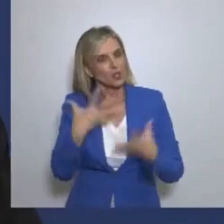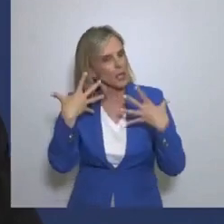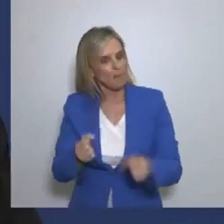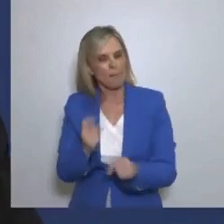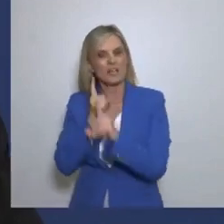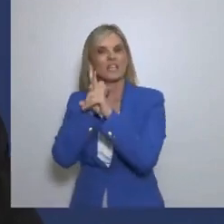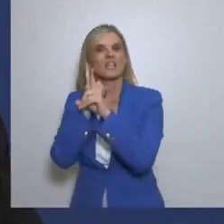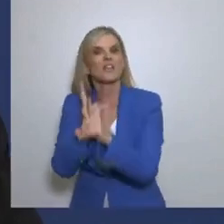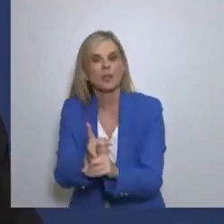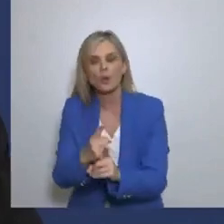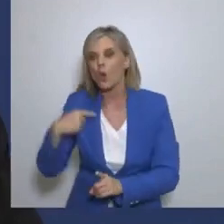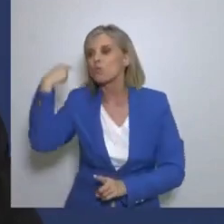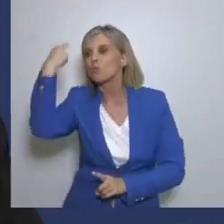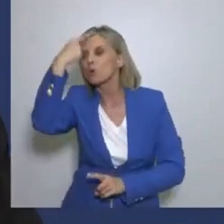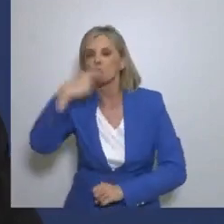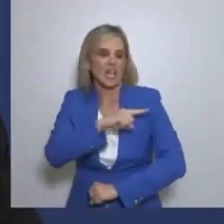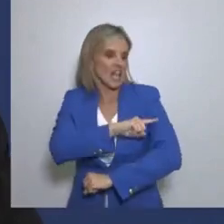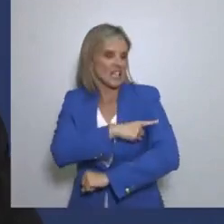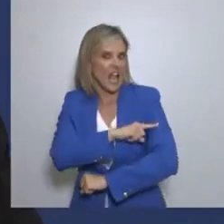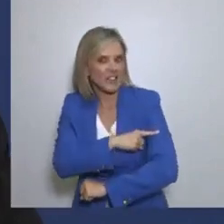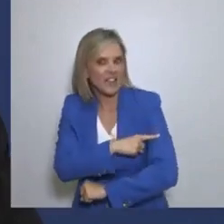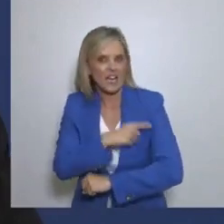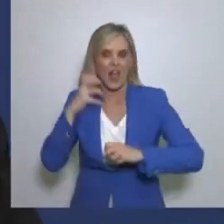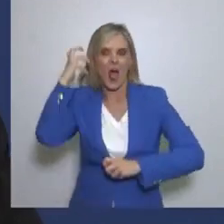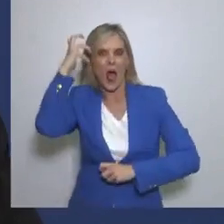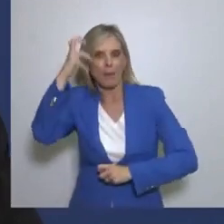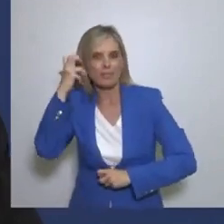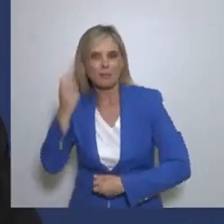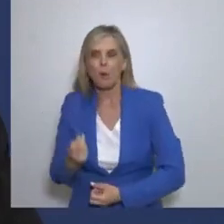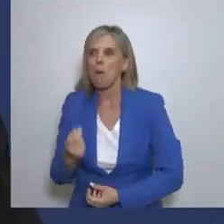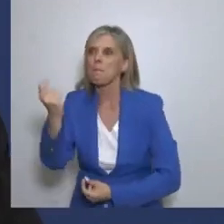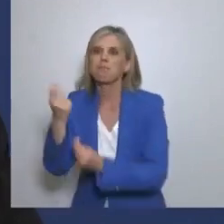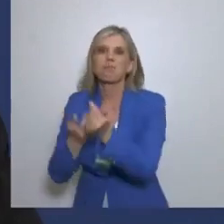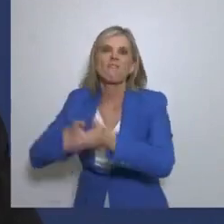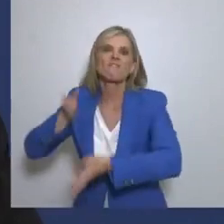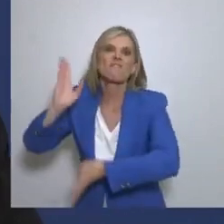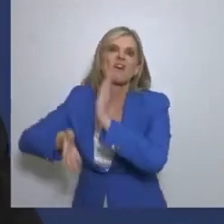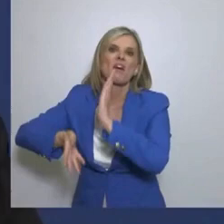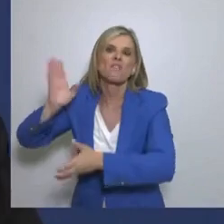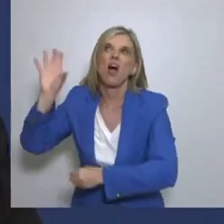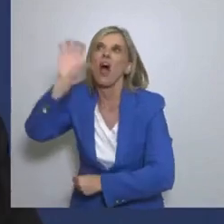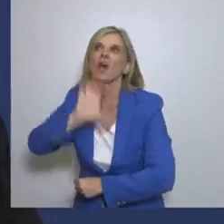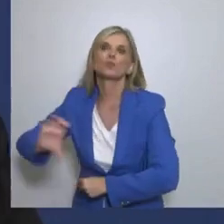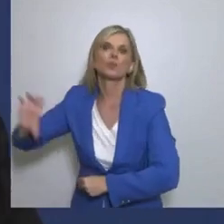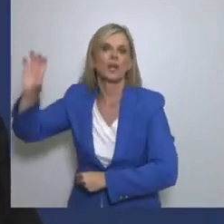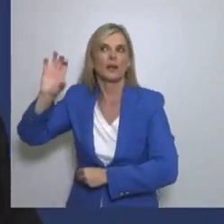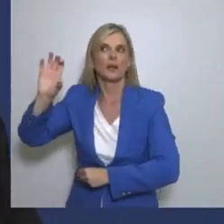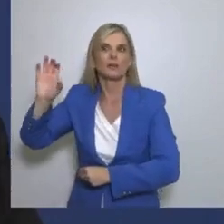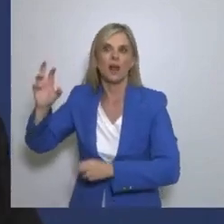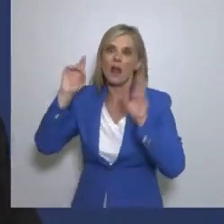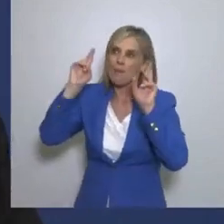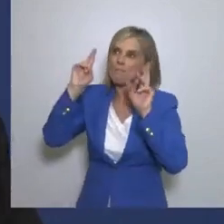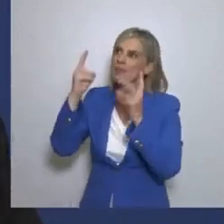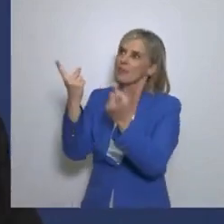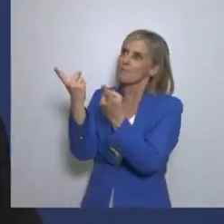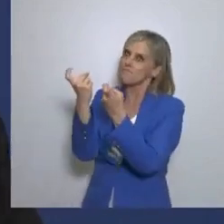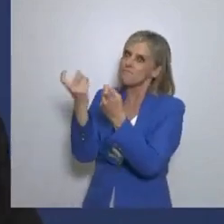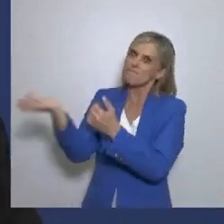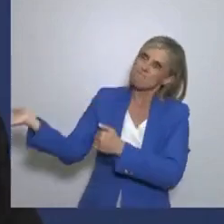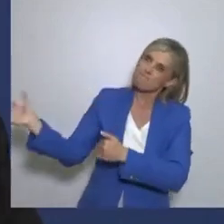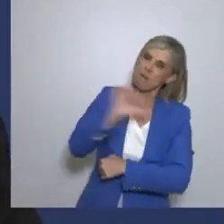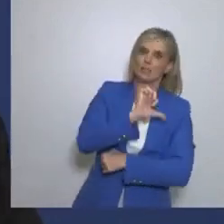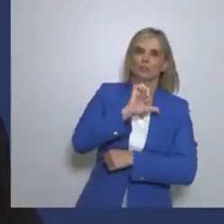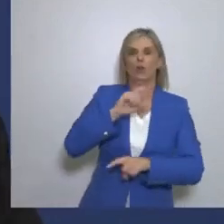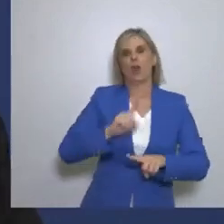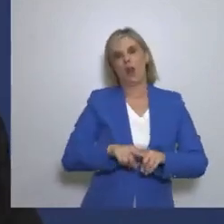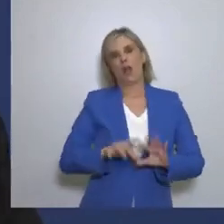Έχουν φύγει όλοι αυτοί Οι νέοι επιστήμονες Και εμείς έχουμε τον τρόπο Να επιστρέψουν και να εργαστούν εδώ Είναι απλό